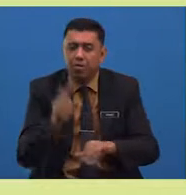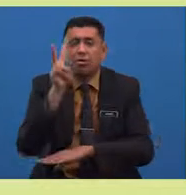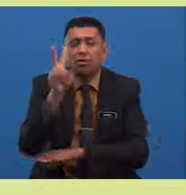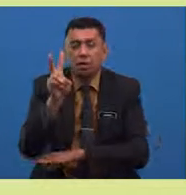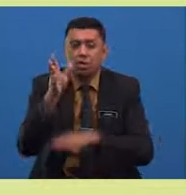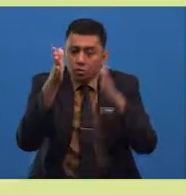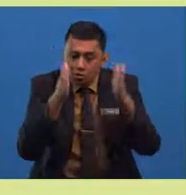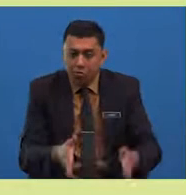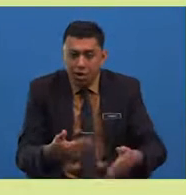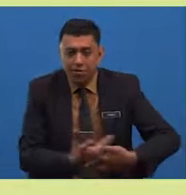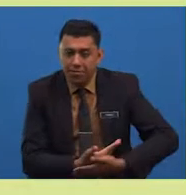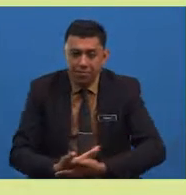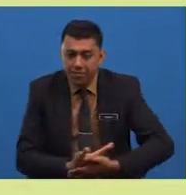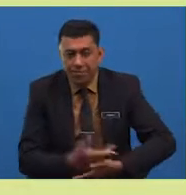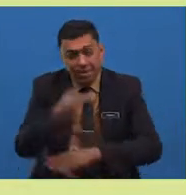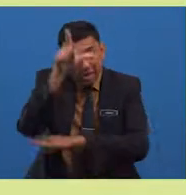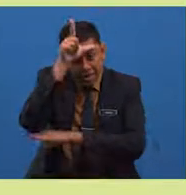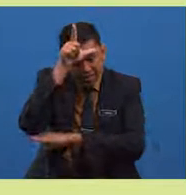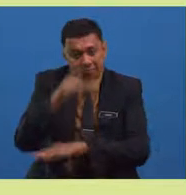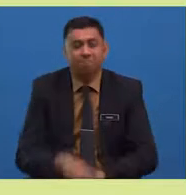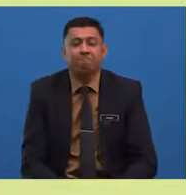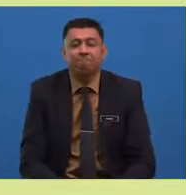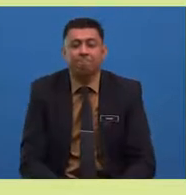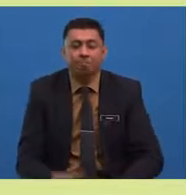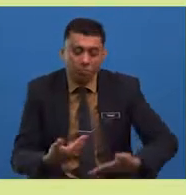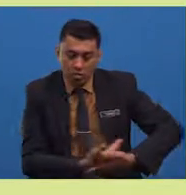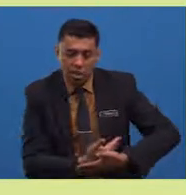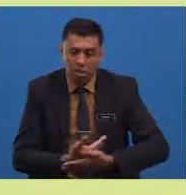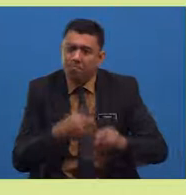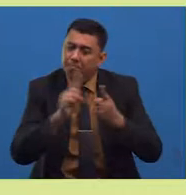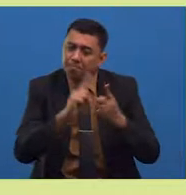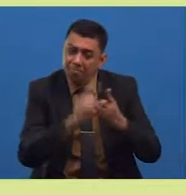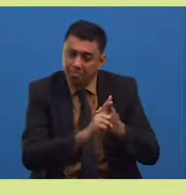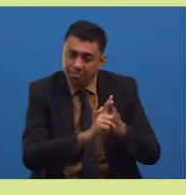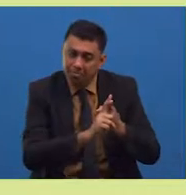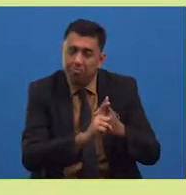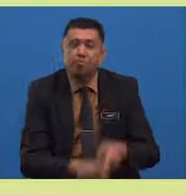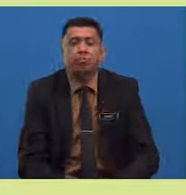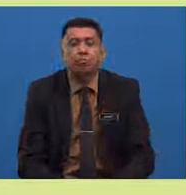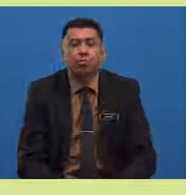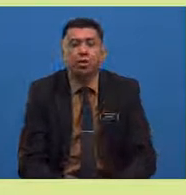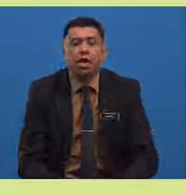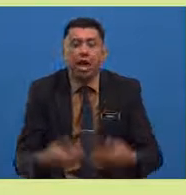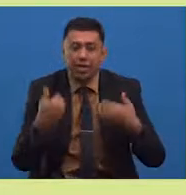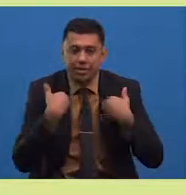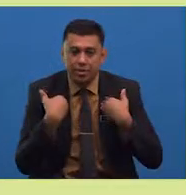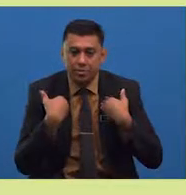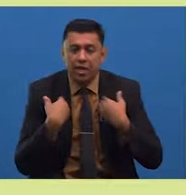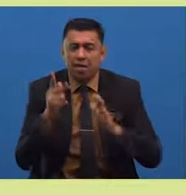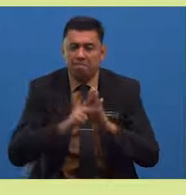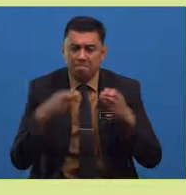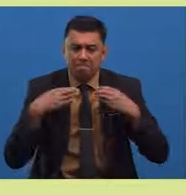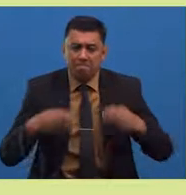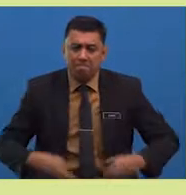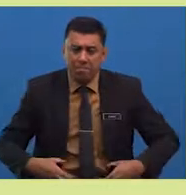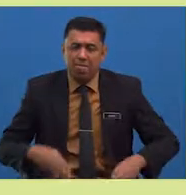orang anak lelaki. Anak sulung suami isteri itu mempunyai kecacatan